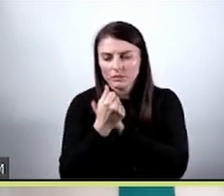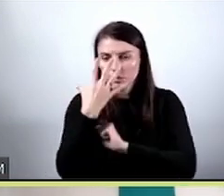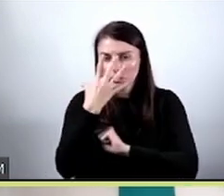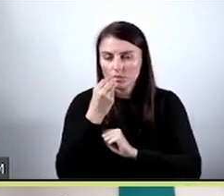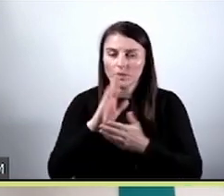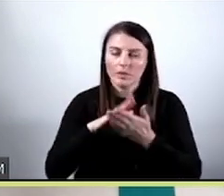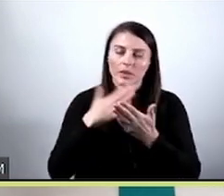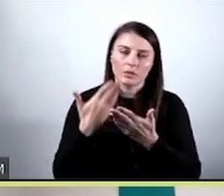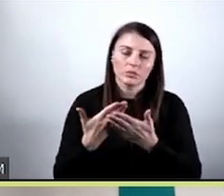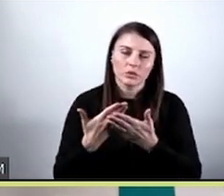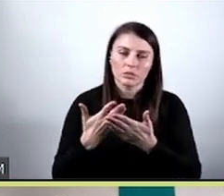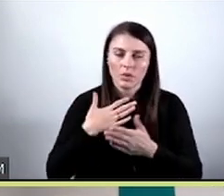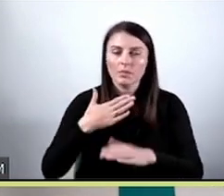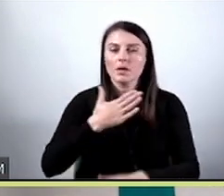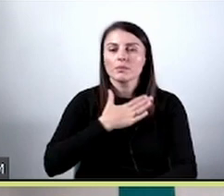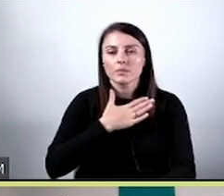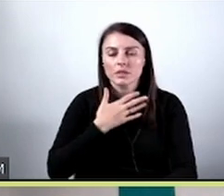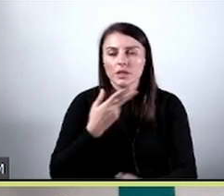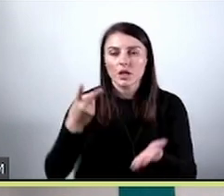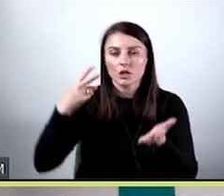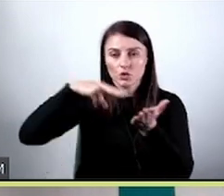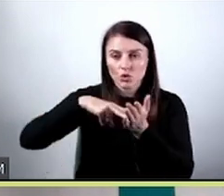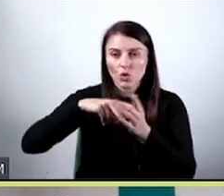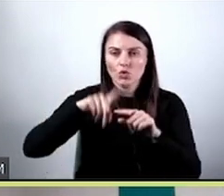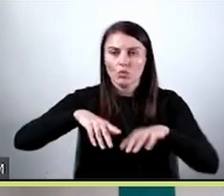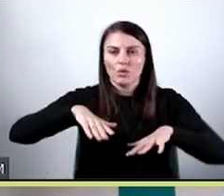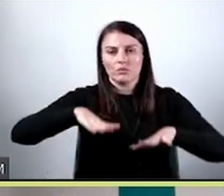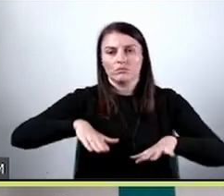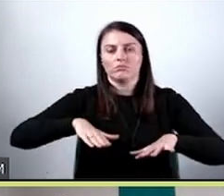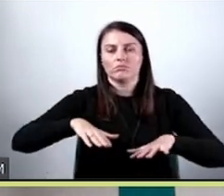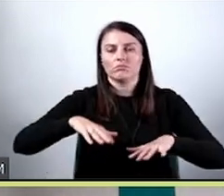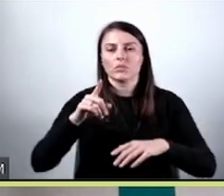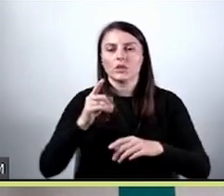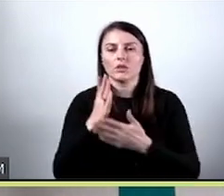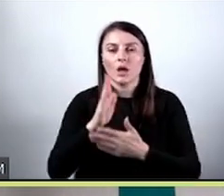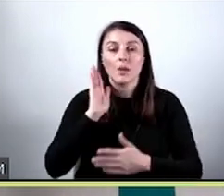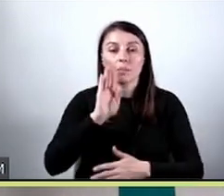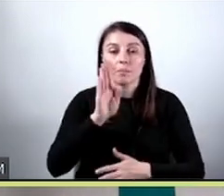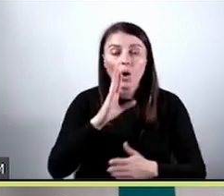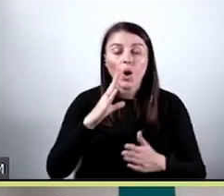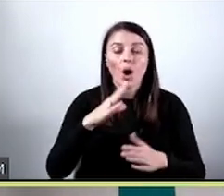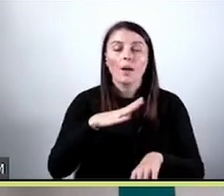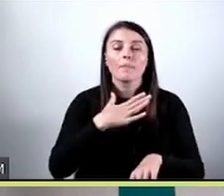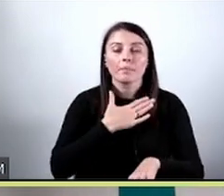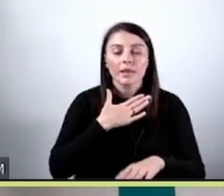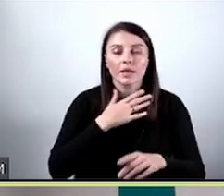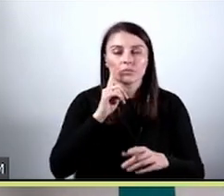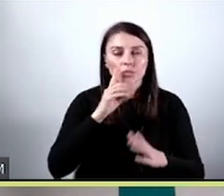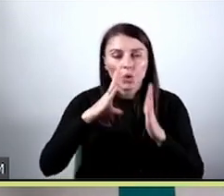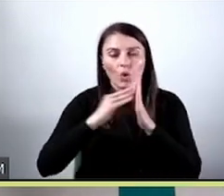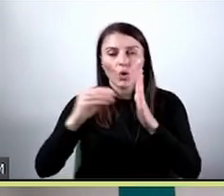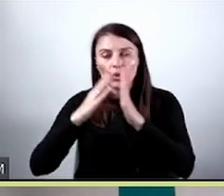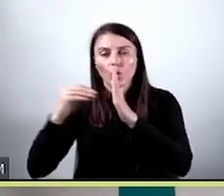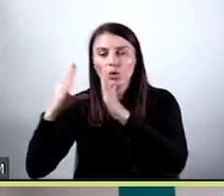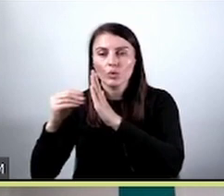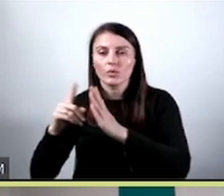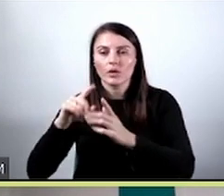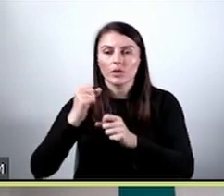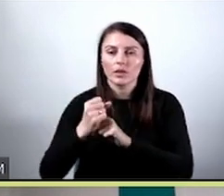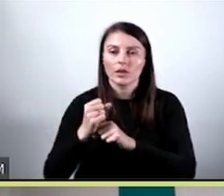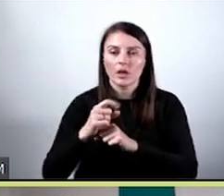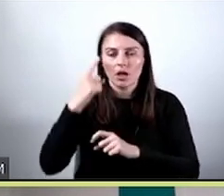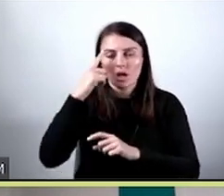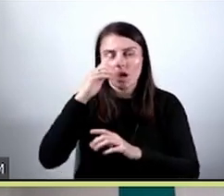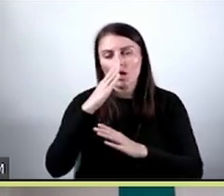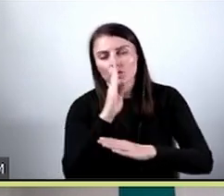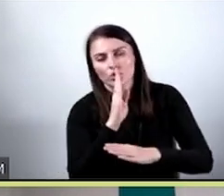przykładowo mamy na obrazie psa, który stoi normalnie w normalnej pozycji i tego samego psa powielamy kilka razy w taki sposób, że on raz jest przekrzywiony,